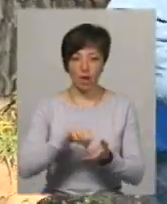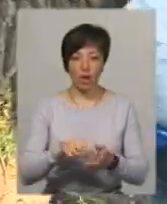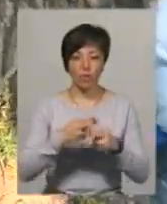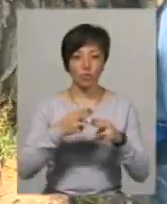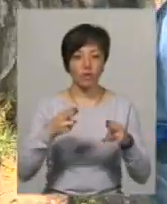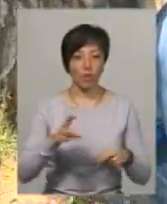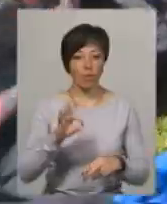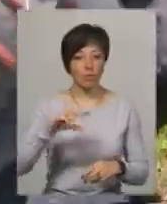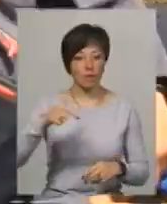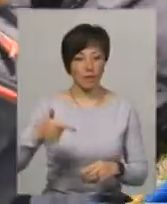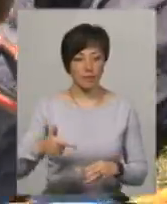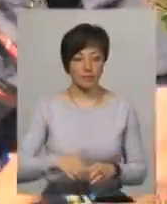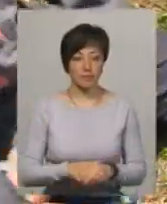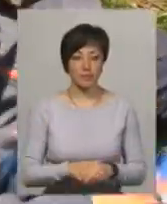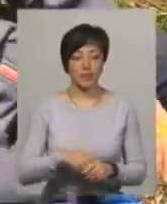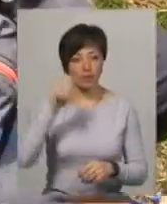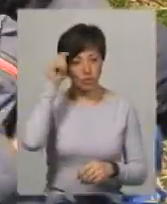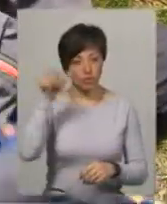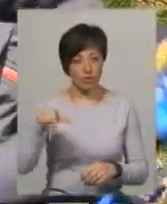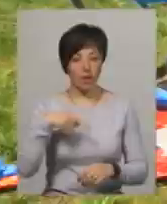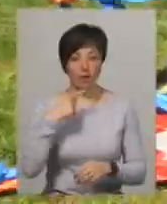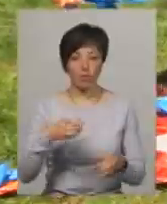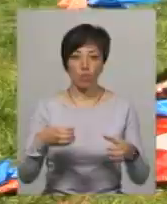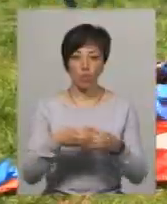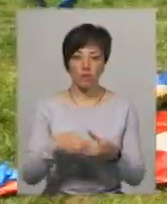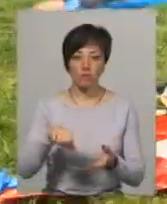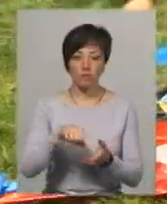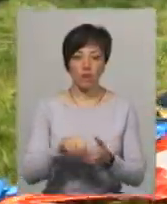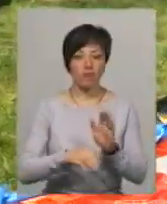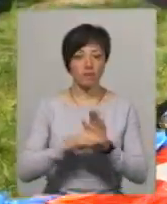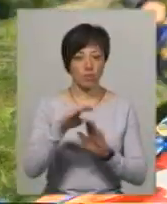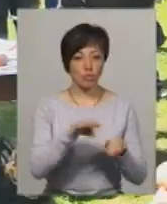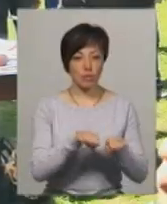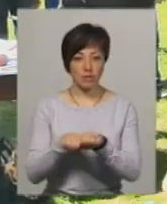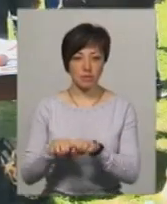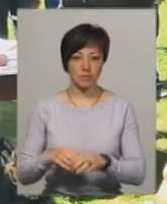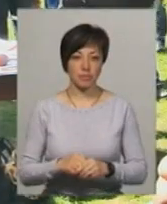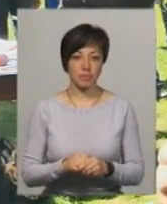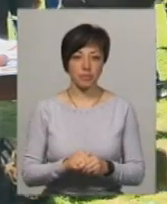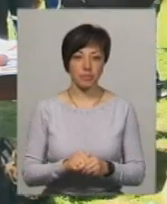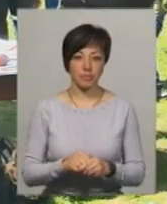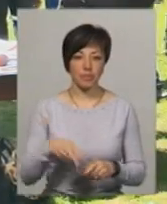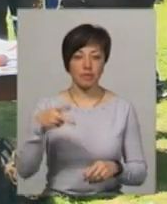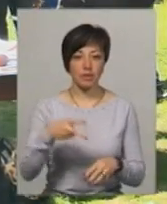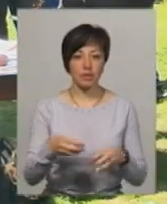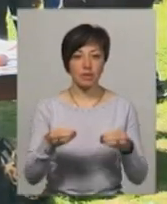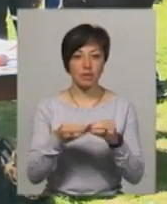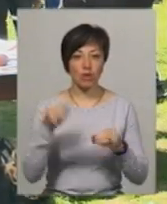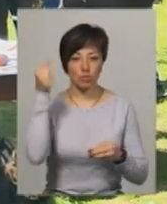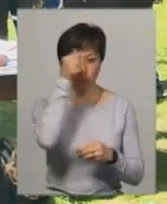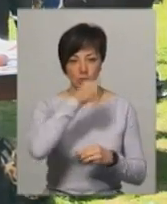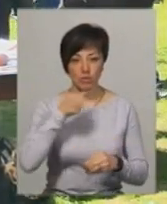'єднаної територіальної громади. Чоловік каже, його команда виступає на високому рівні. Ми у 2010 році